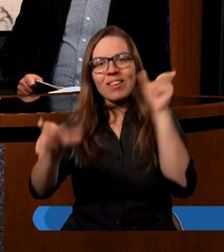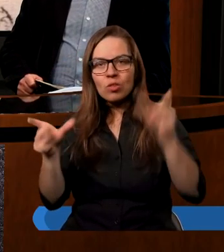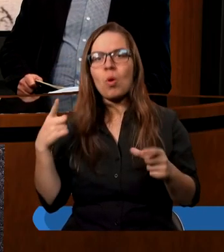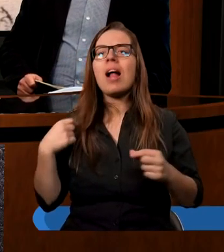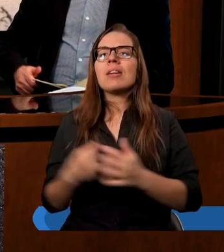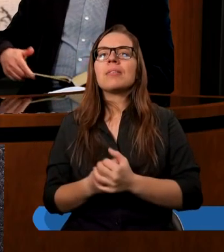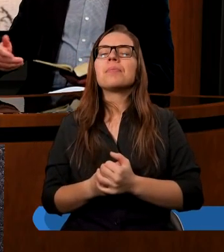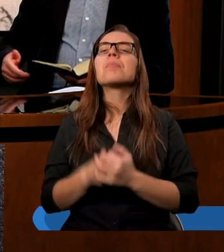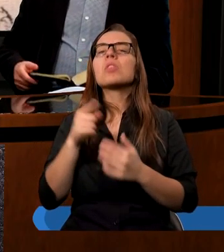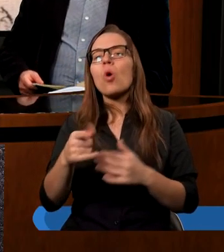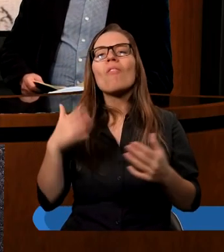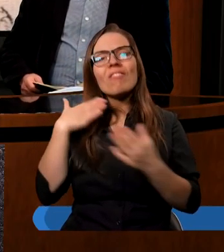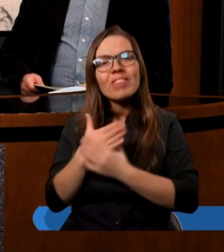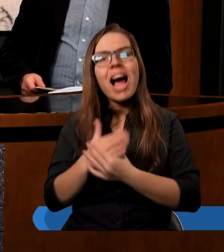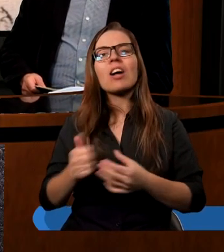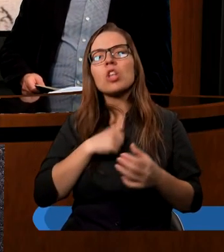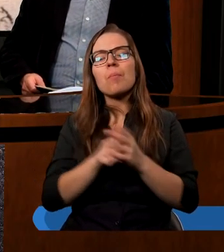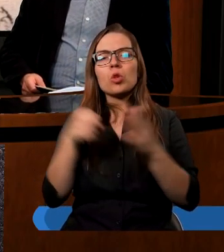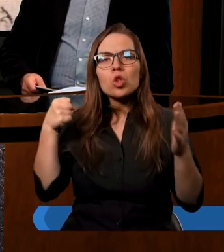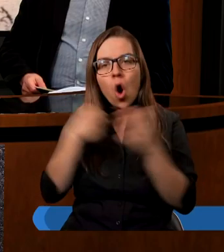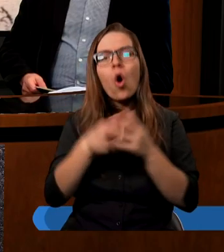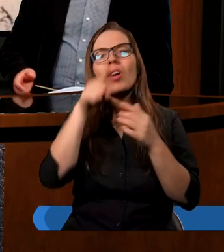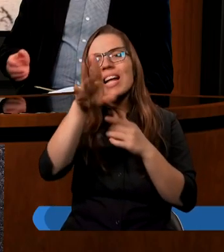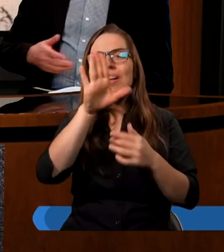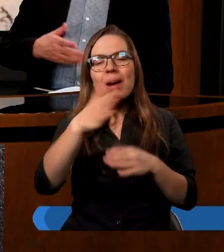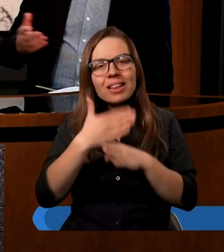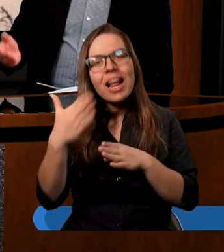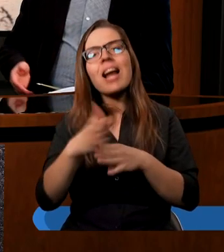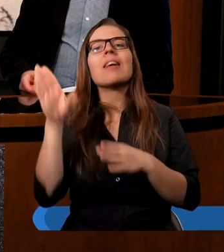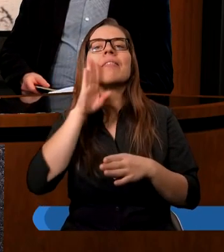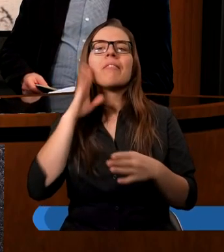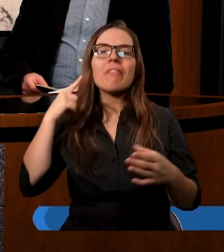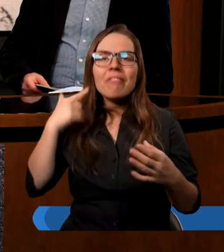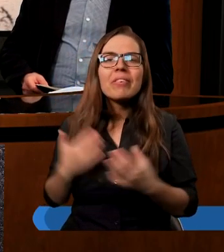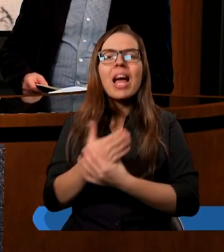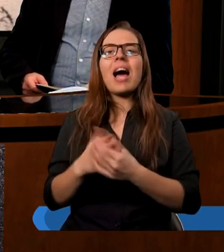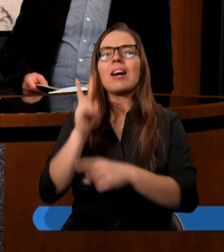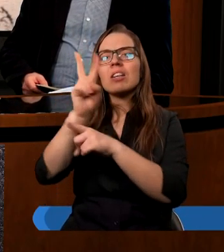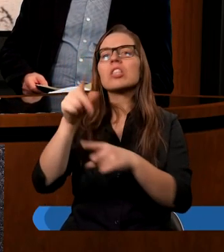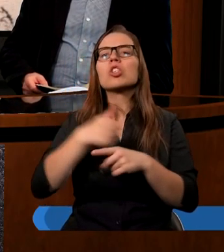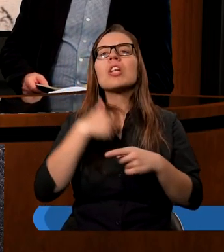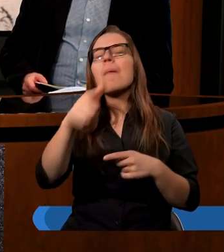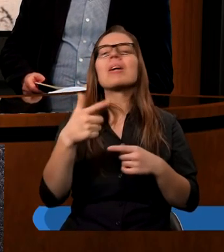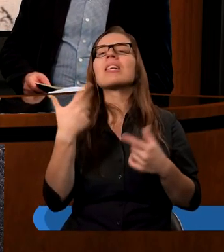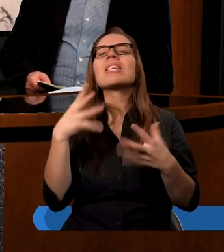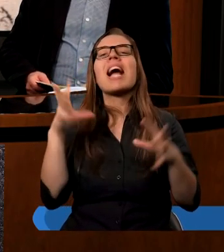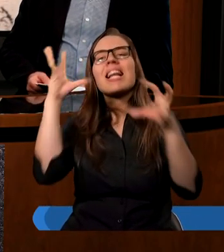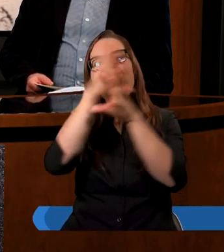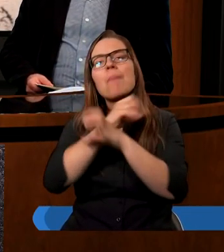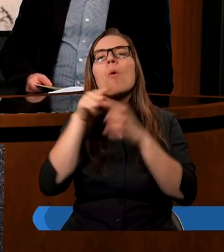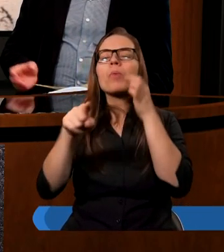tą wiarę do końca zachował. Ale jak mi się nie będzie chciało spełniać tych zasad wiary, no to nie